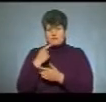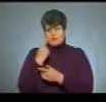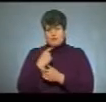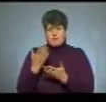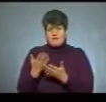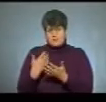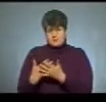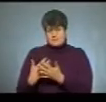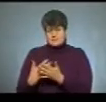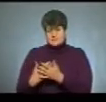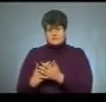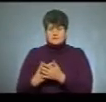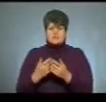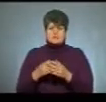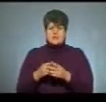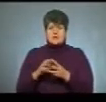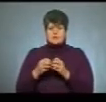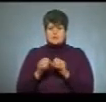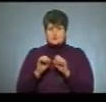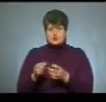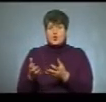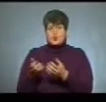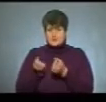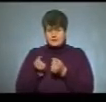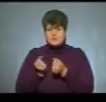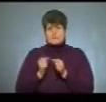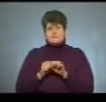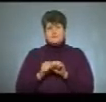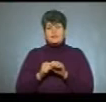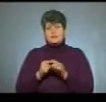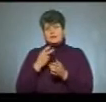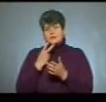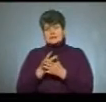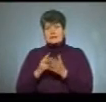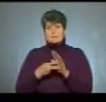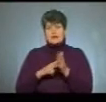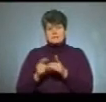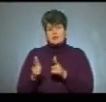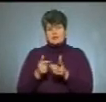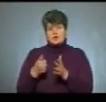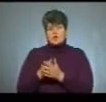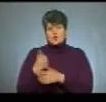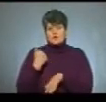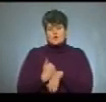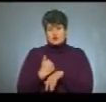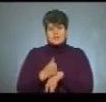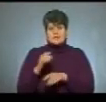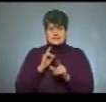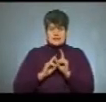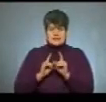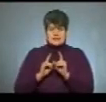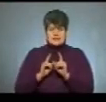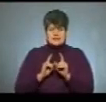наближений результат можна отримати, і тим самим скоригувати план підготовки до основної сесії. Тобто, наскільки ми розуміємо,